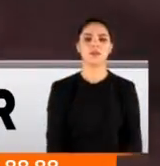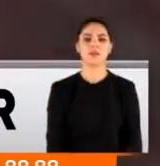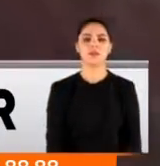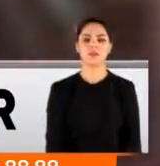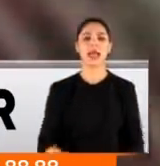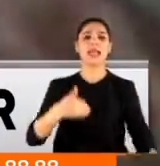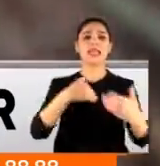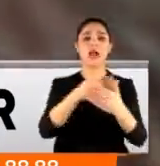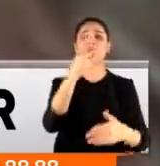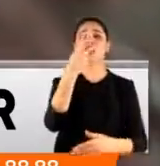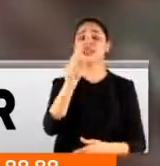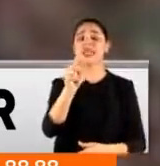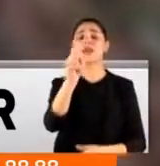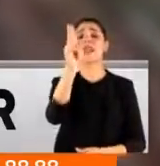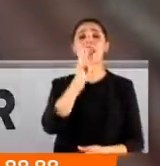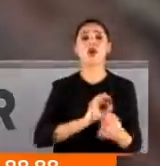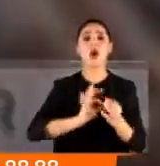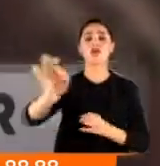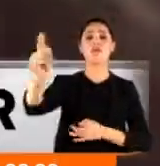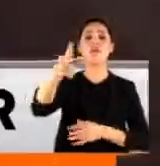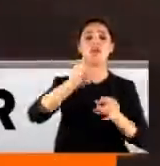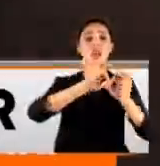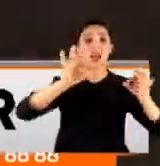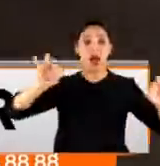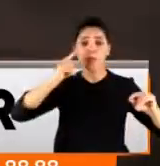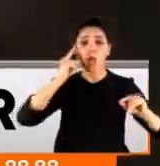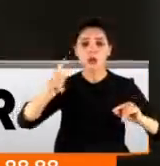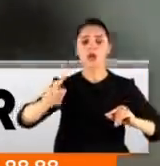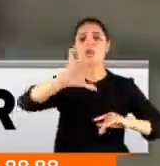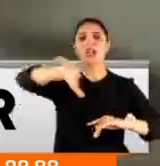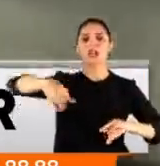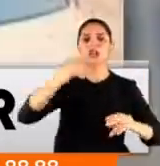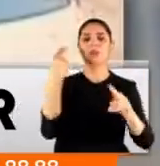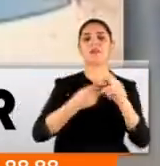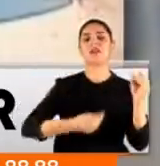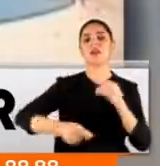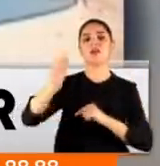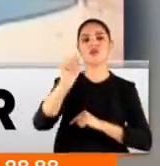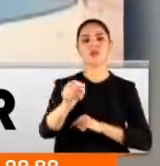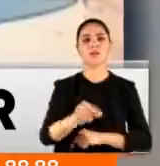Yaklaşık 2200 metre kabloyu doğrayıp çalan hırsızlar olay yerinden kaçtı.